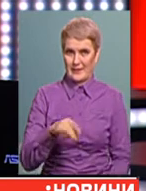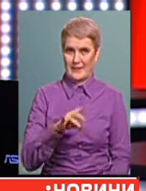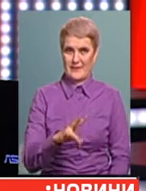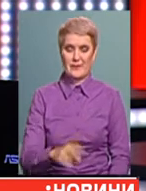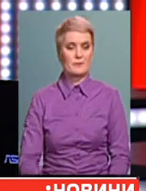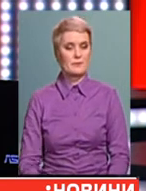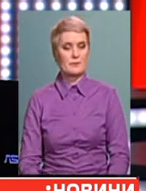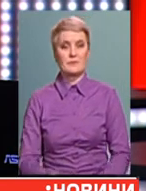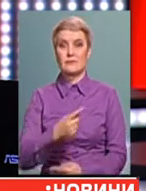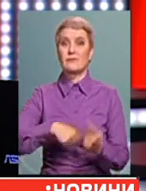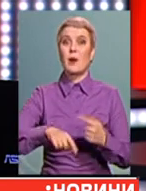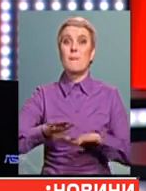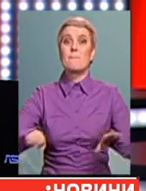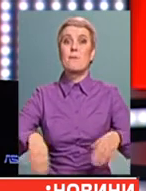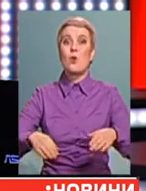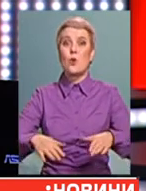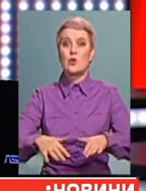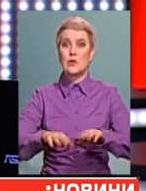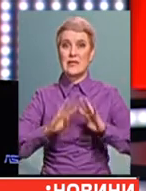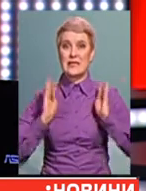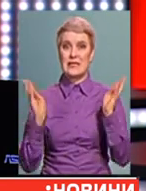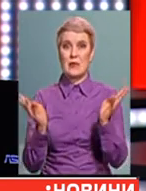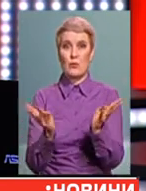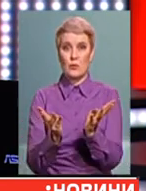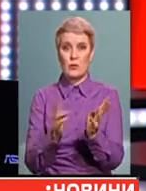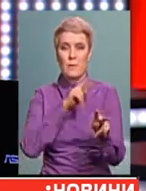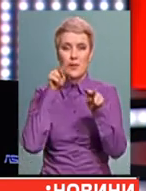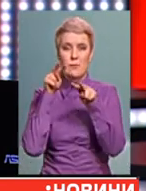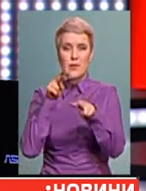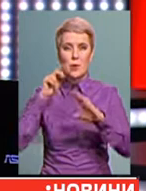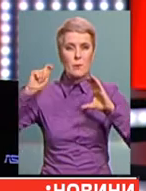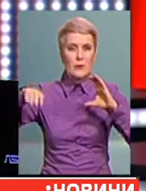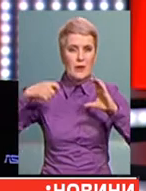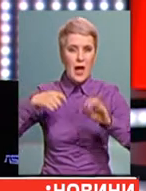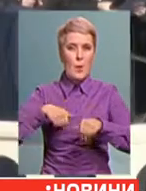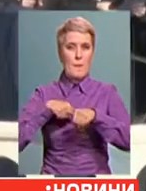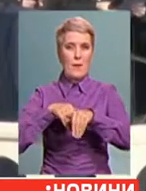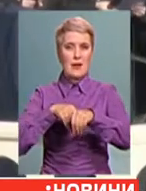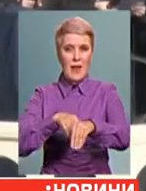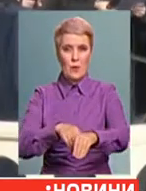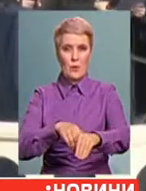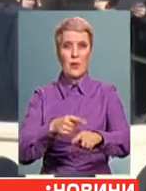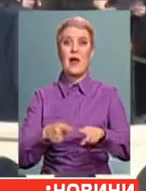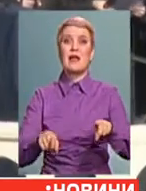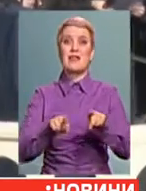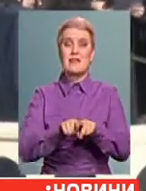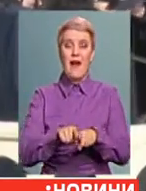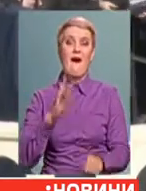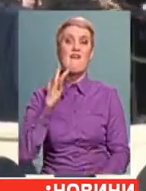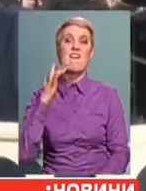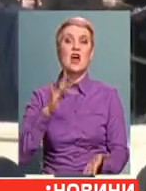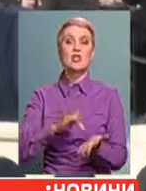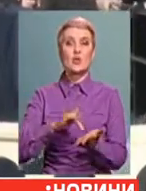Серед порожніх трибун, але під прицілом телекамер із парадом. Так у Вашингтоні репетировали інаугурацію Дональда Трампа,